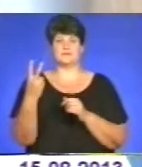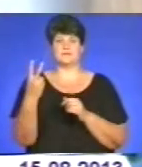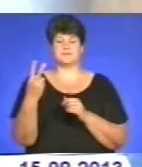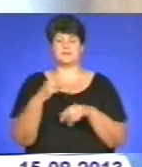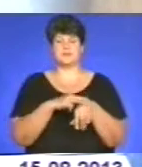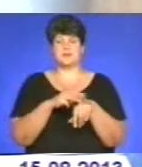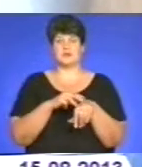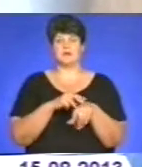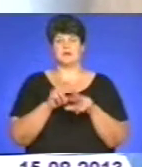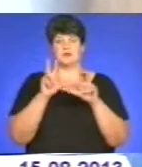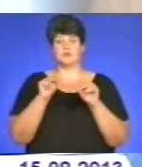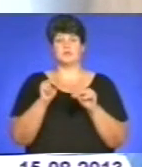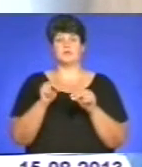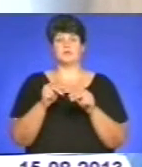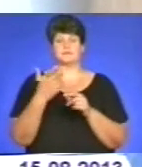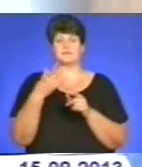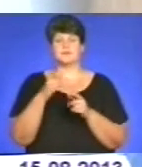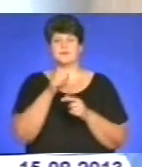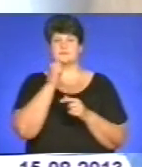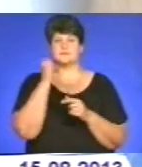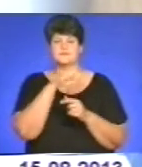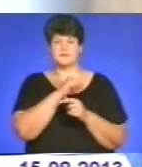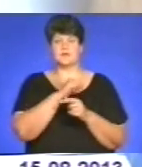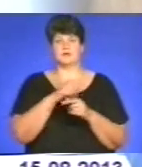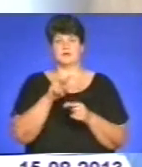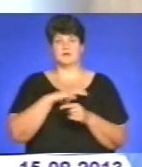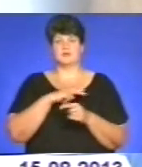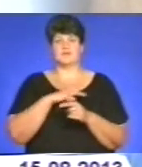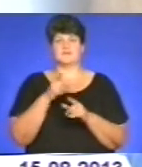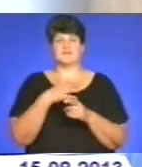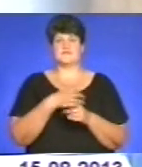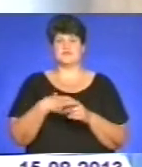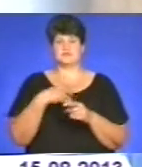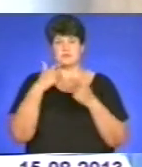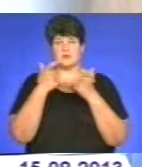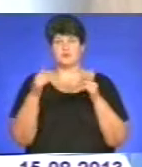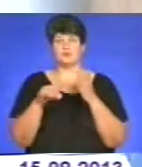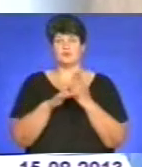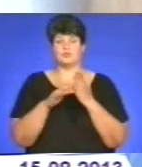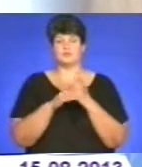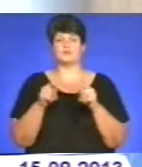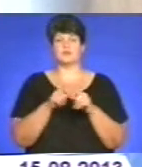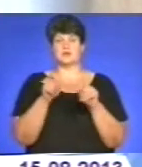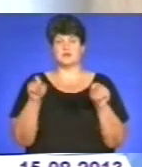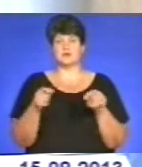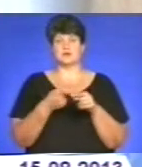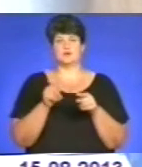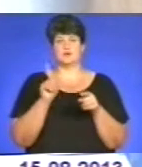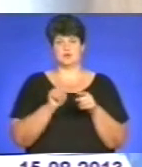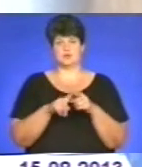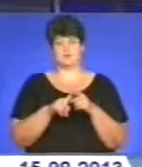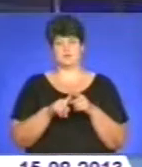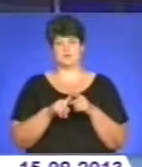гарантують анонімність та винагороду за будь-яку важливу інформацію, яка допоможе у розкритті цього резонансного